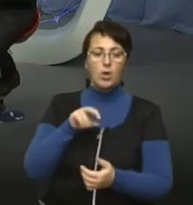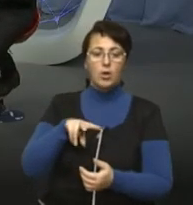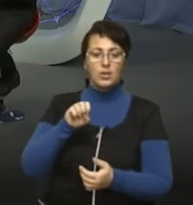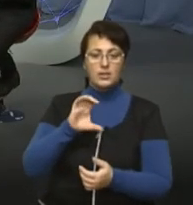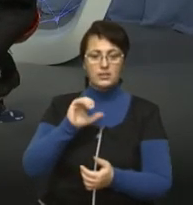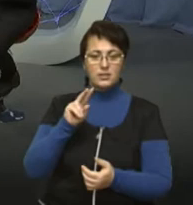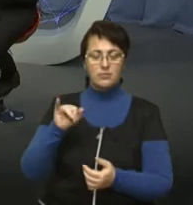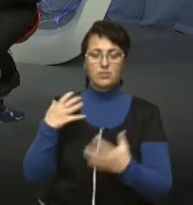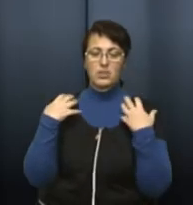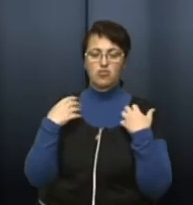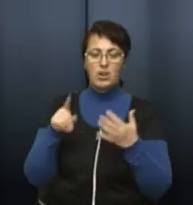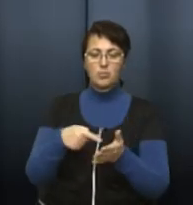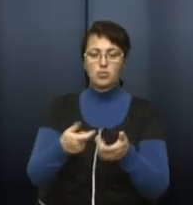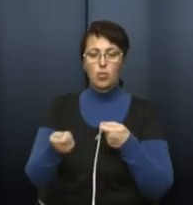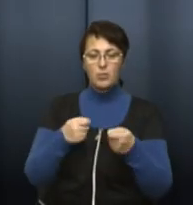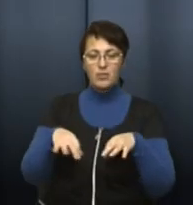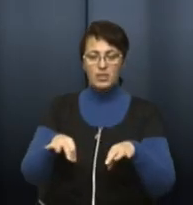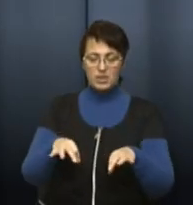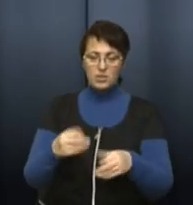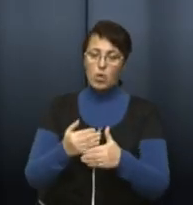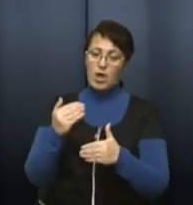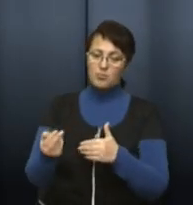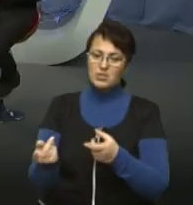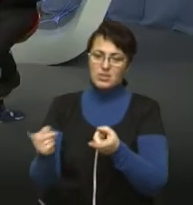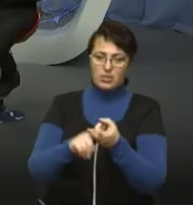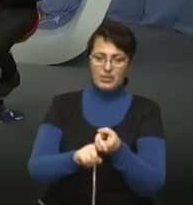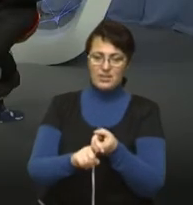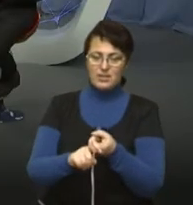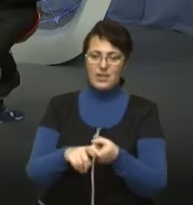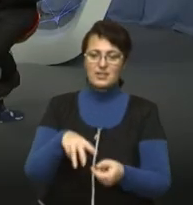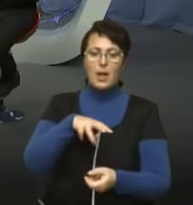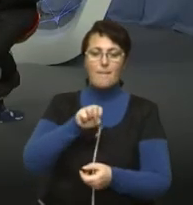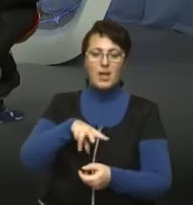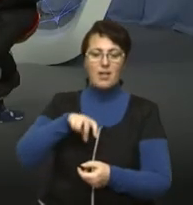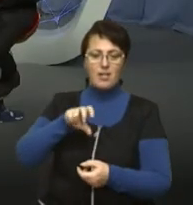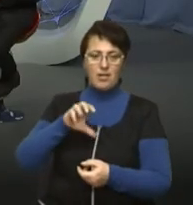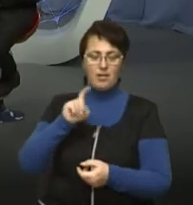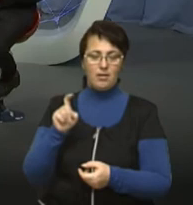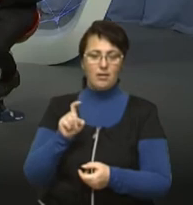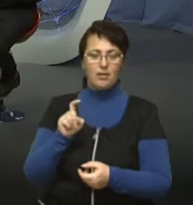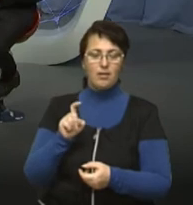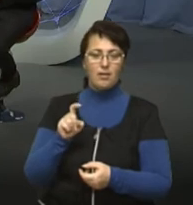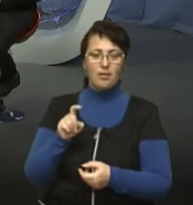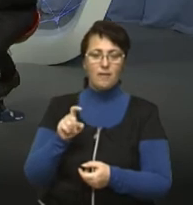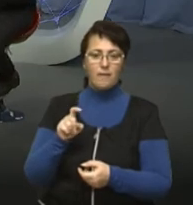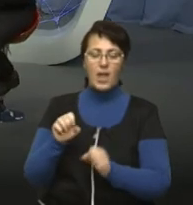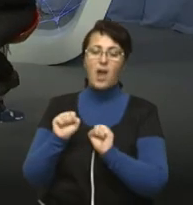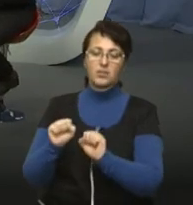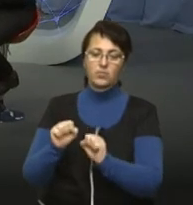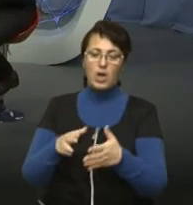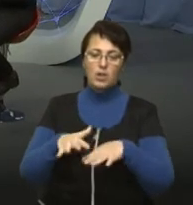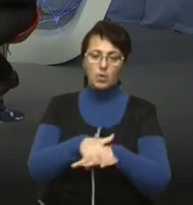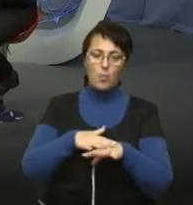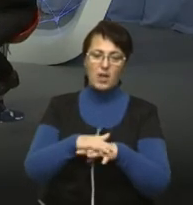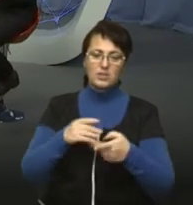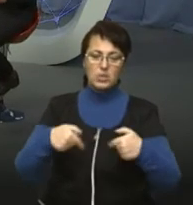начальник міського управління транспорту. Згодом до нас приєднається Дмитро Омелих, це адвокат громадської організації «Автопоміч». Доброго вечора